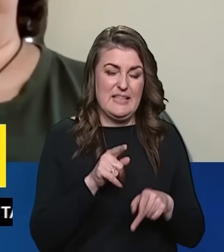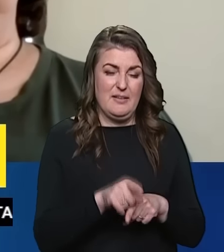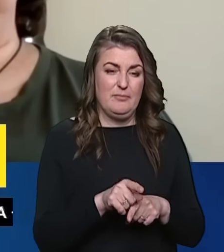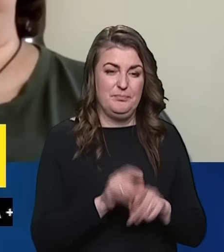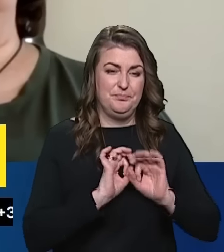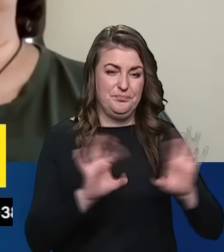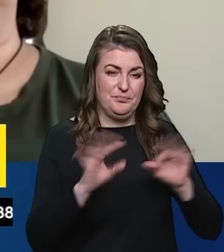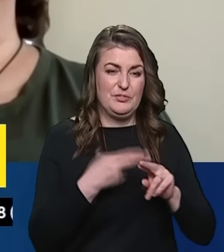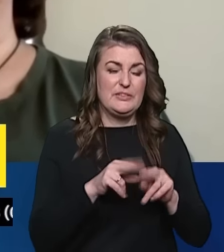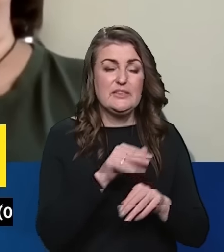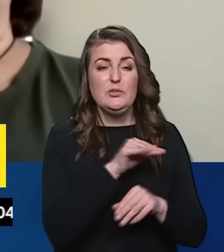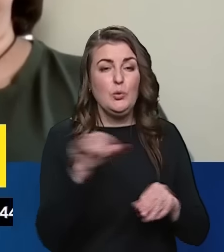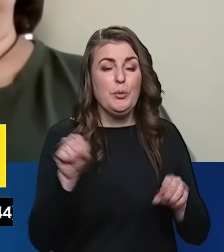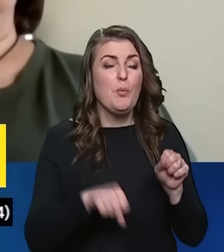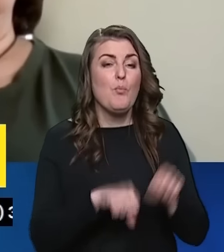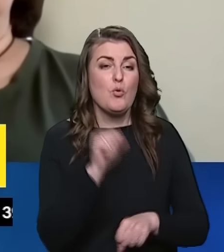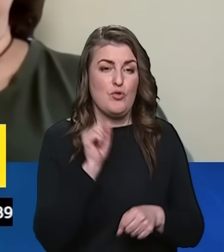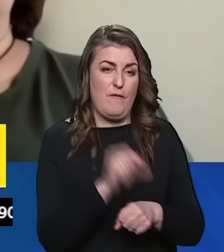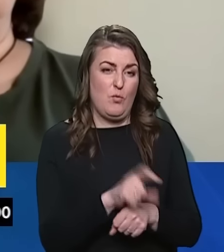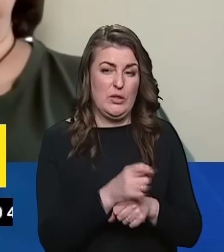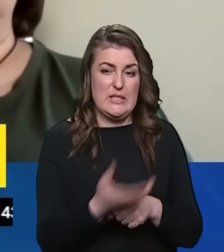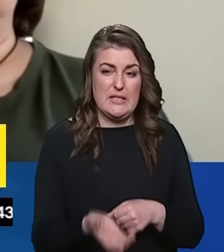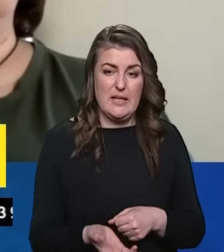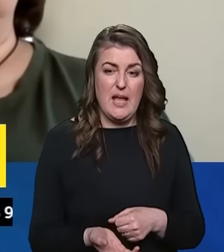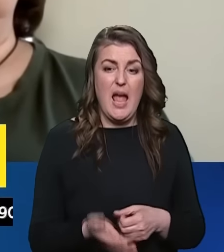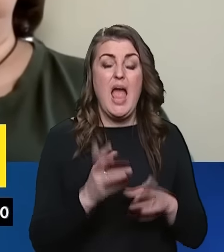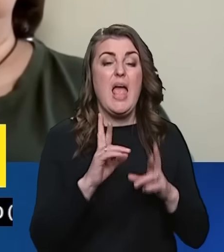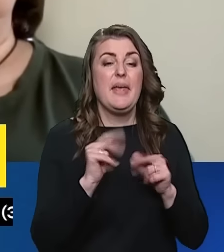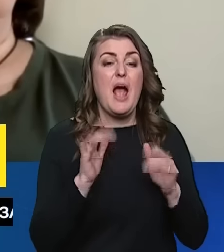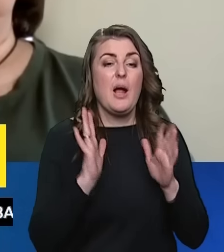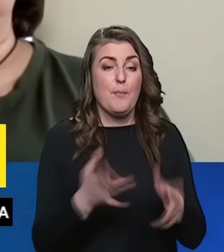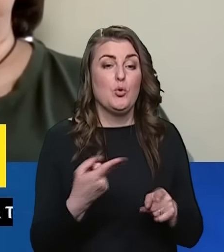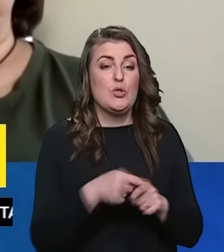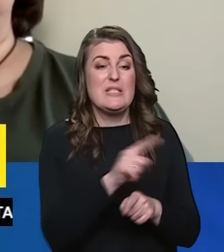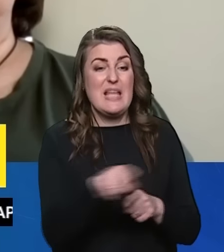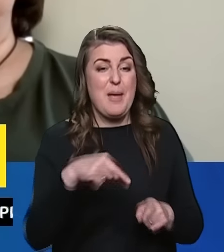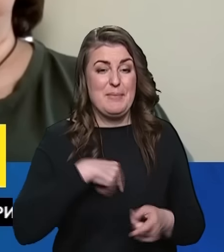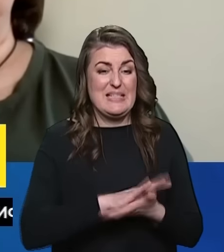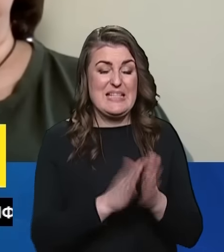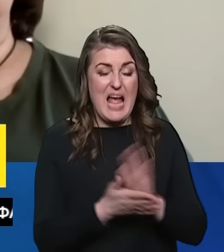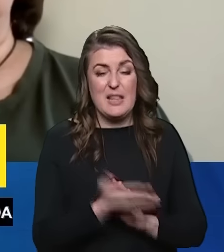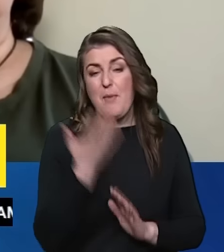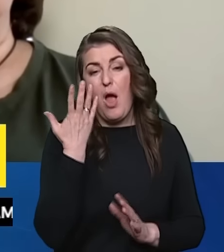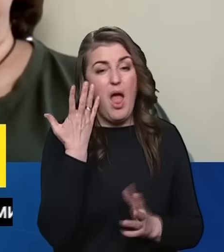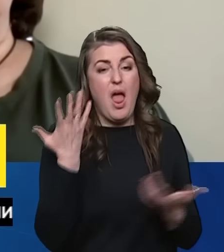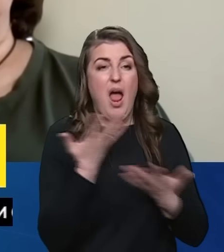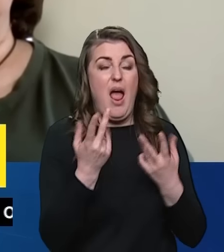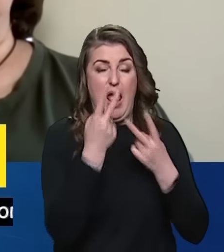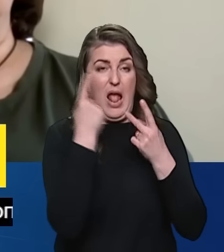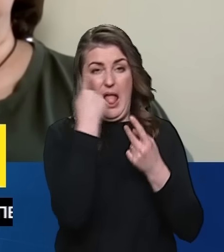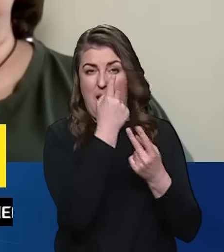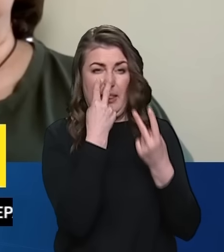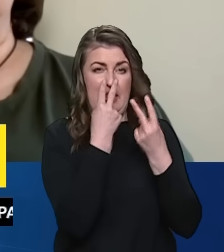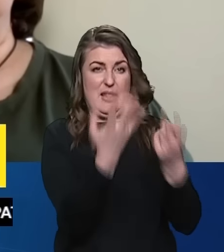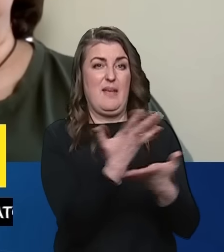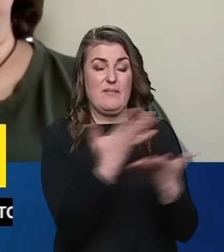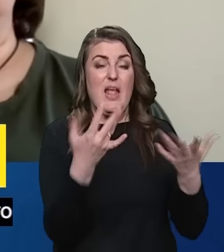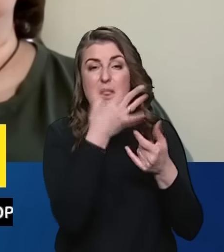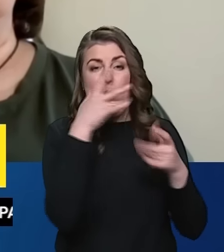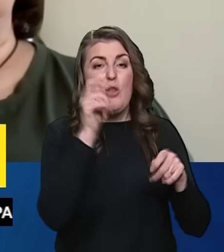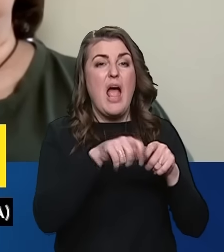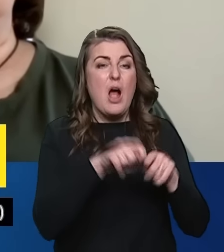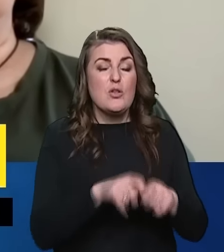ступень порушення функції. Тобто, як бути з тими станами, які не видно оком і не можна